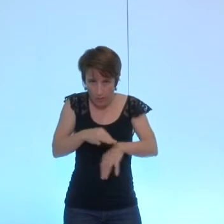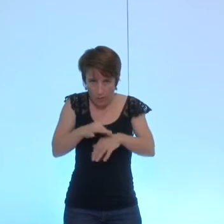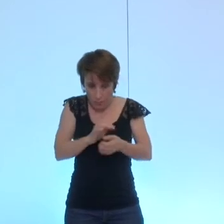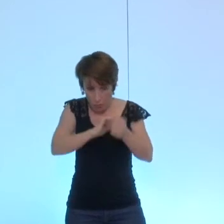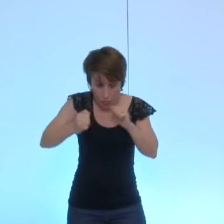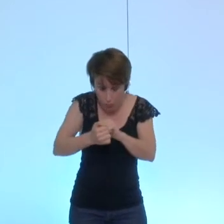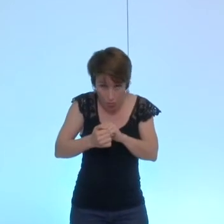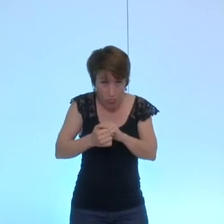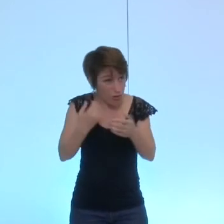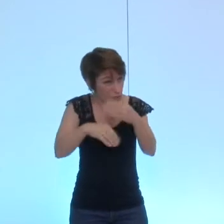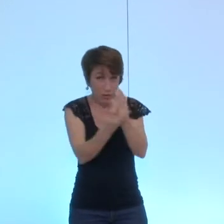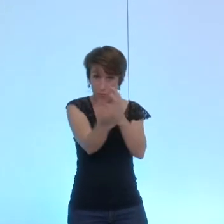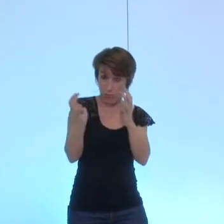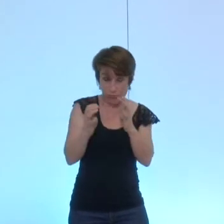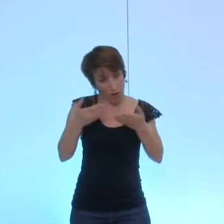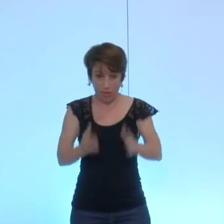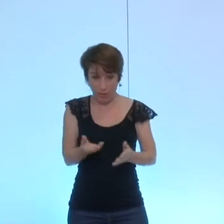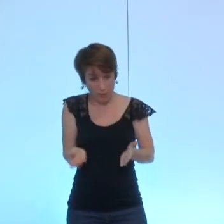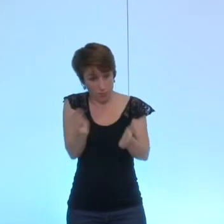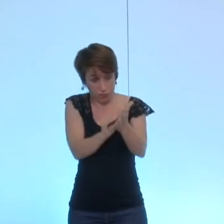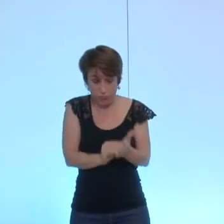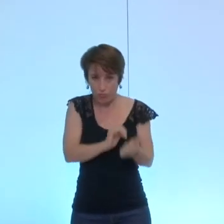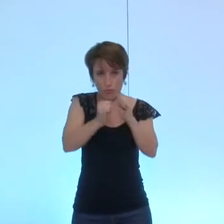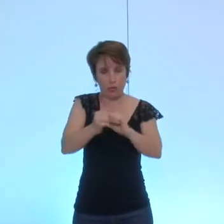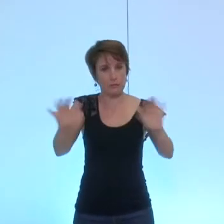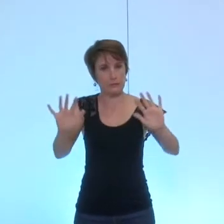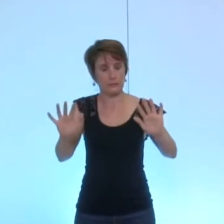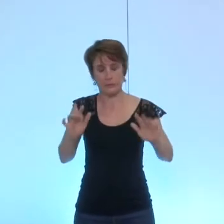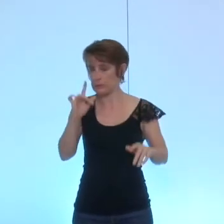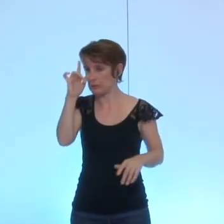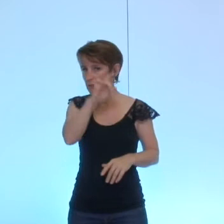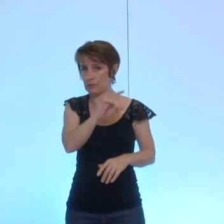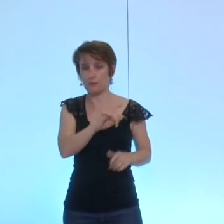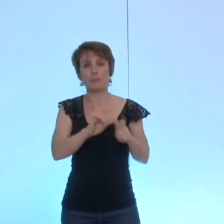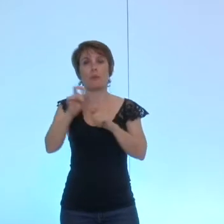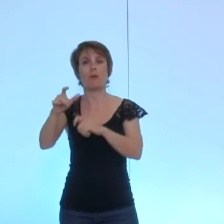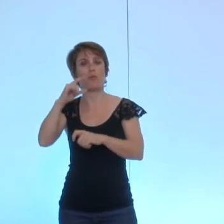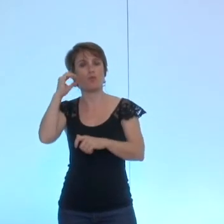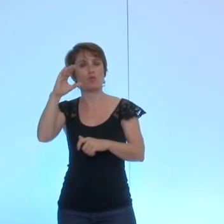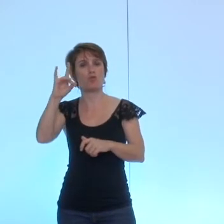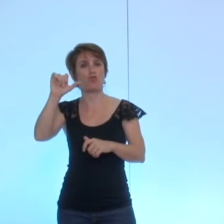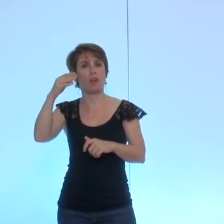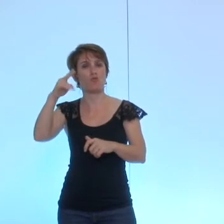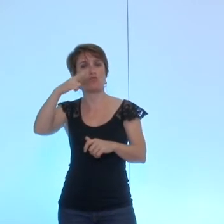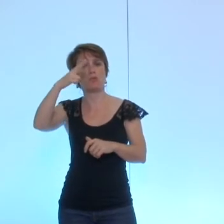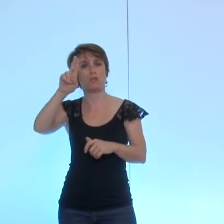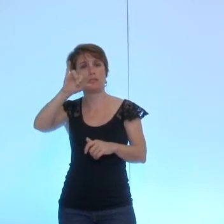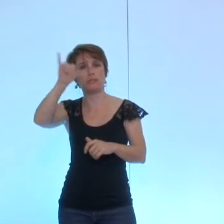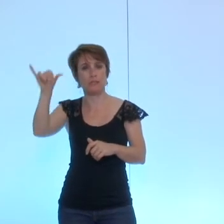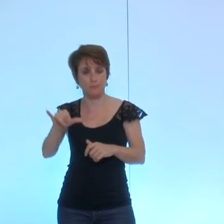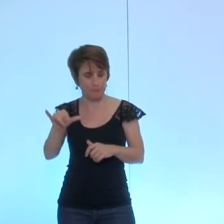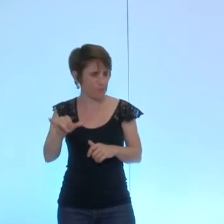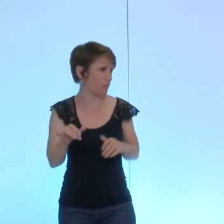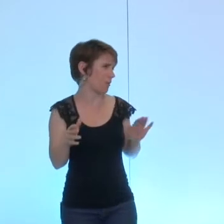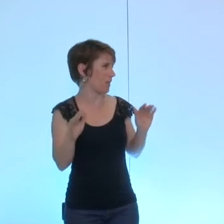en pleine séance du conseil merci monsieur Chamussy sur le fond c'est intéressant ce serait intéressant d'avoir votre